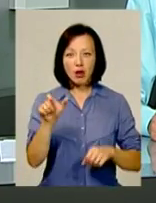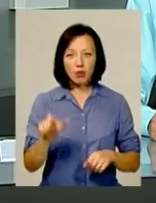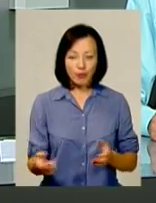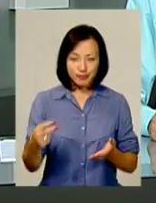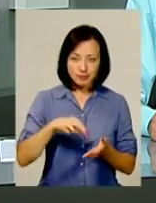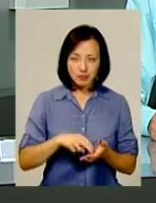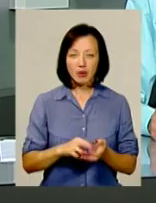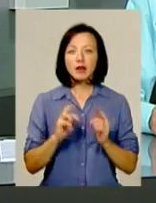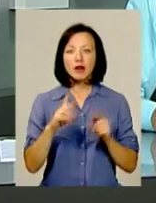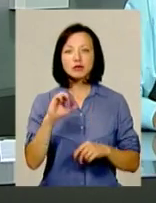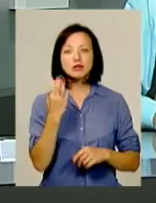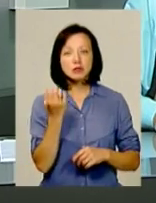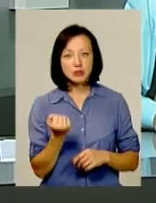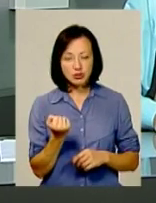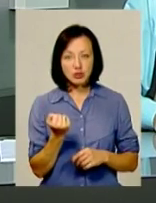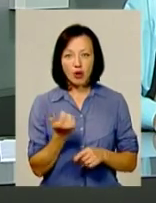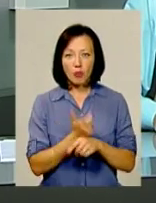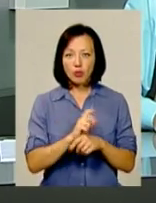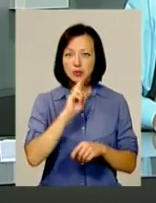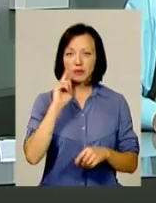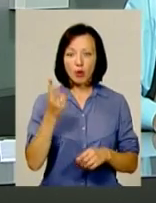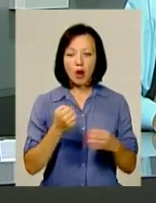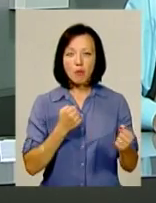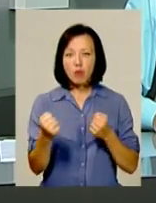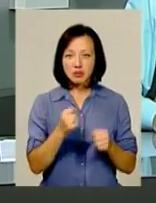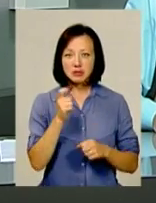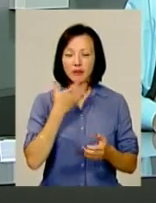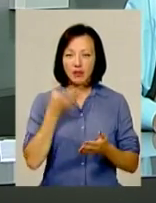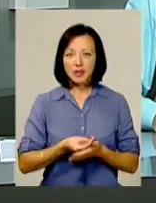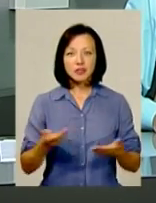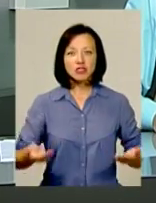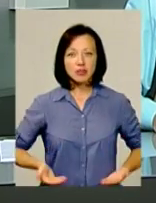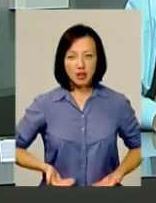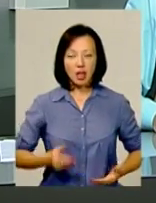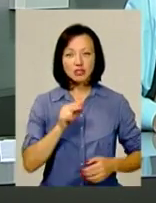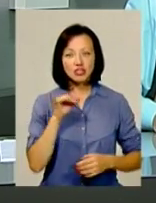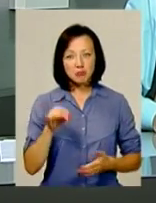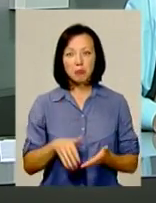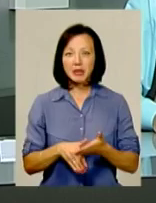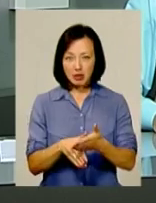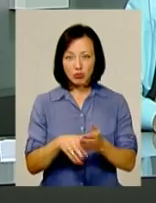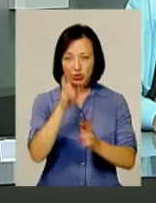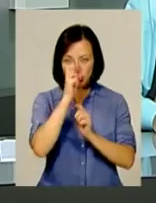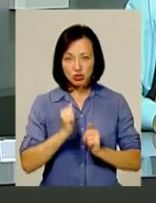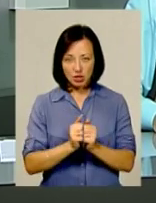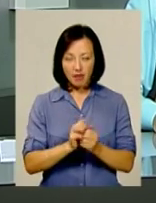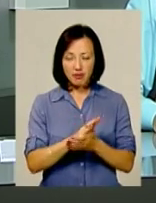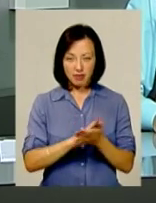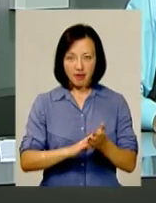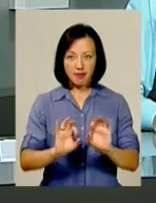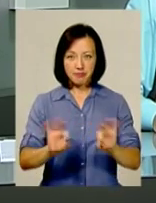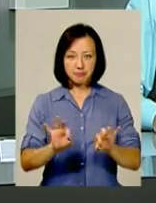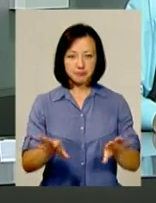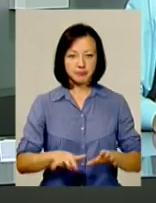ноги. Проте, як Олександр Петриківський понад два роки бореться вже за власне життя і чи підтримує його держава – в нашому